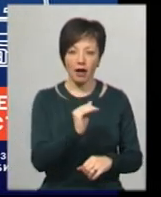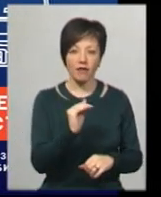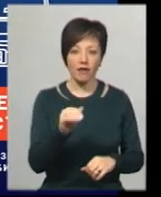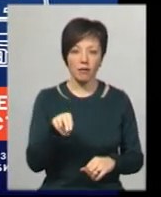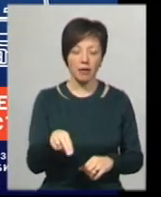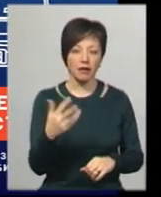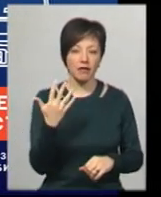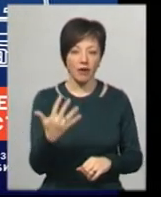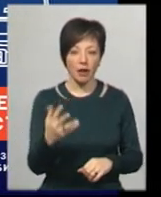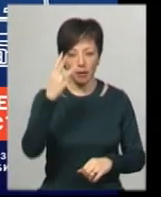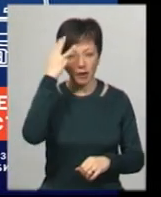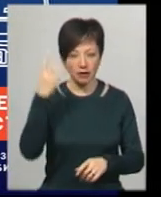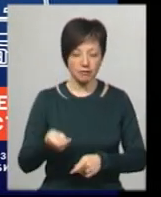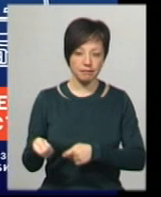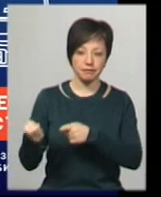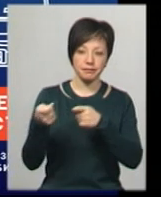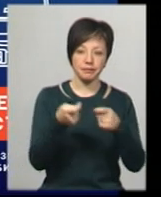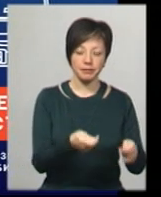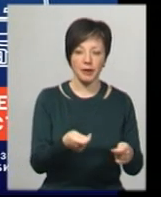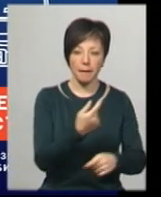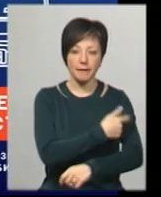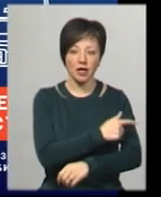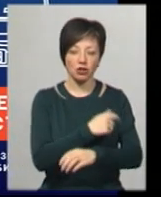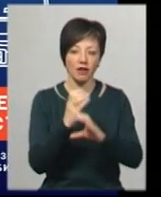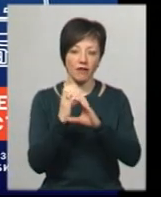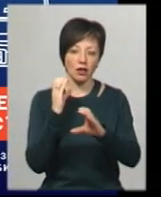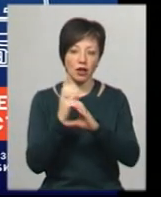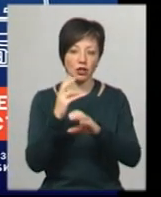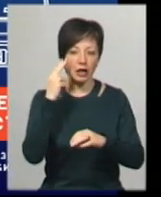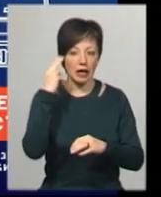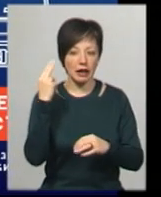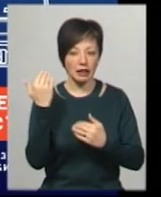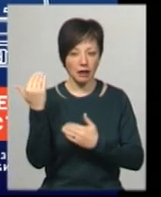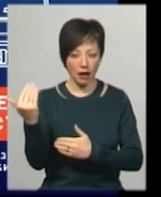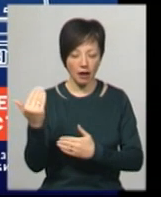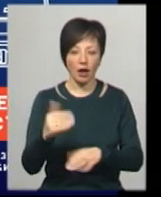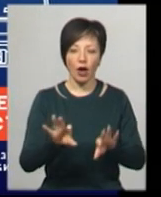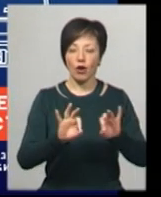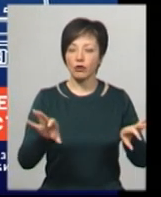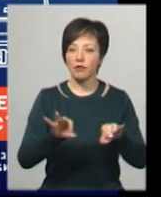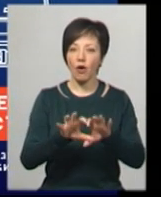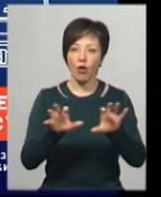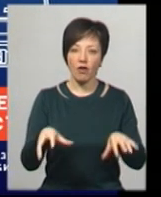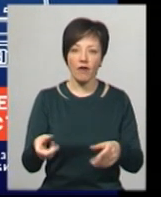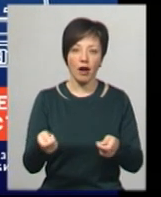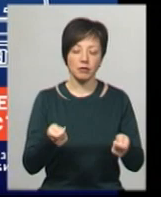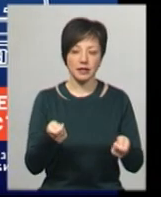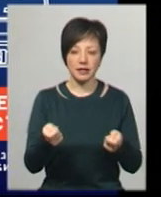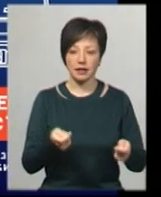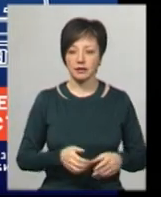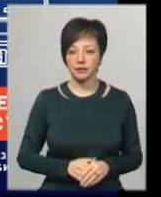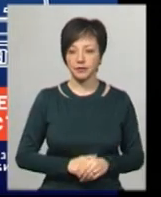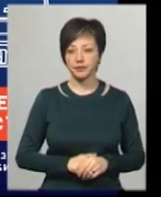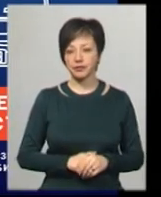На Хмельниччину прибула перша партія медичного вантажу з Китаю. Про це розповів голова Хмельницької облдержадміністрації Дмитро Габінет.